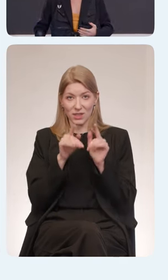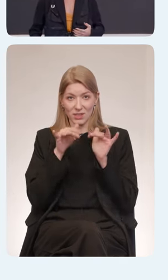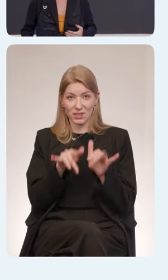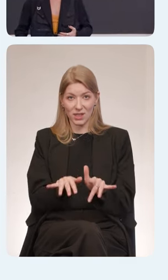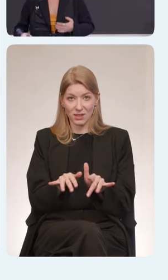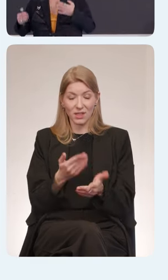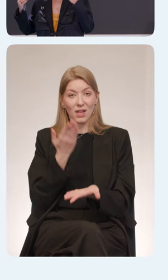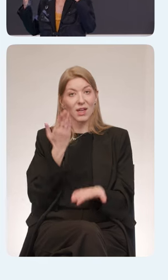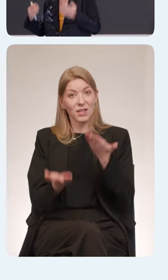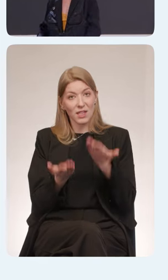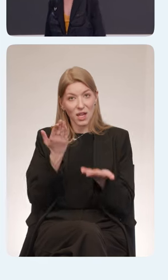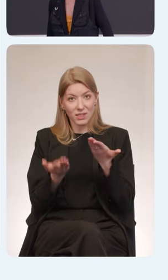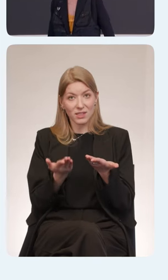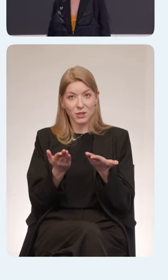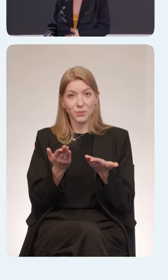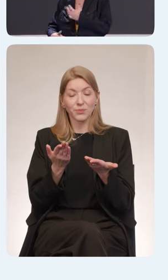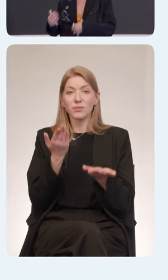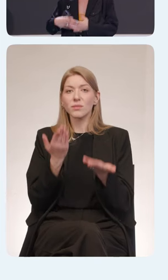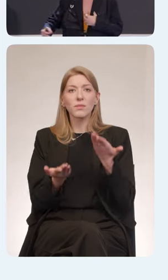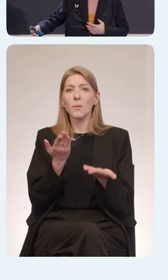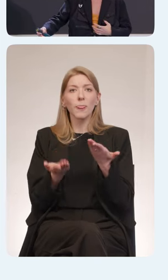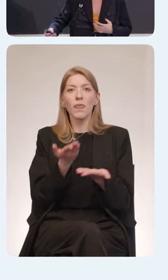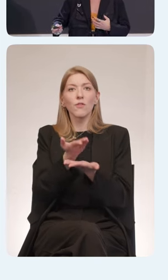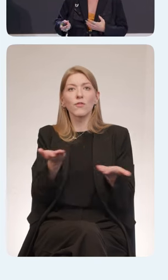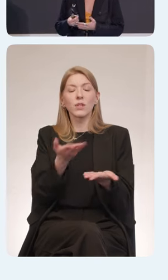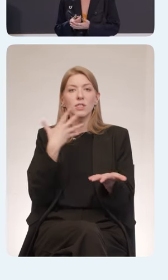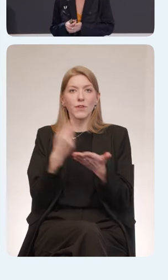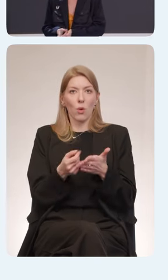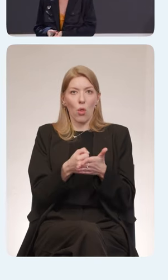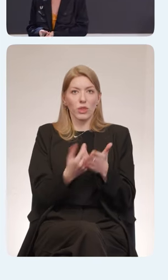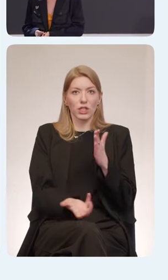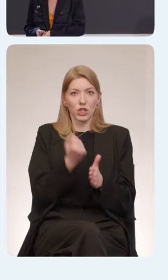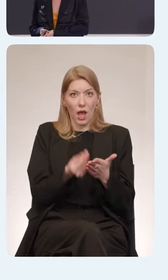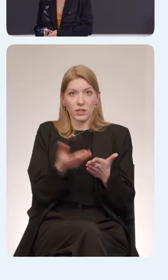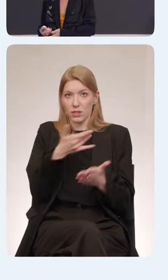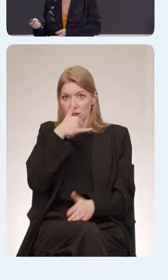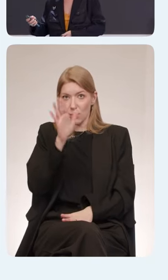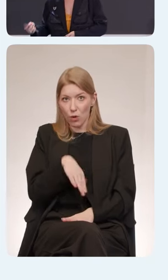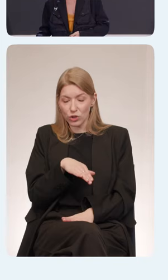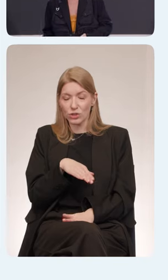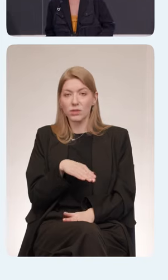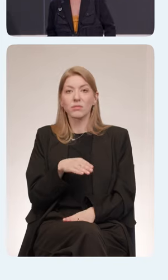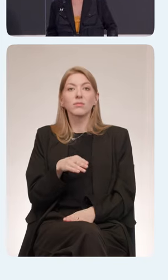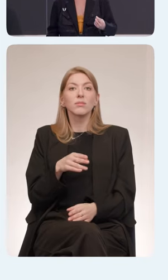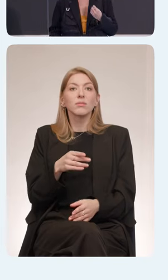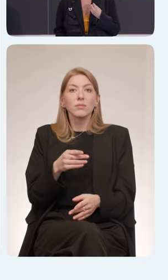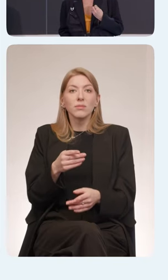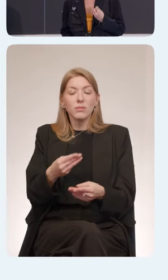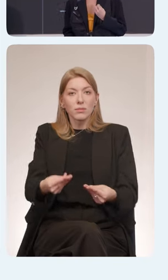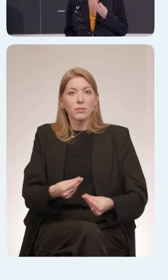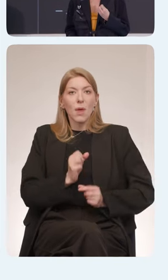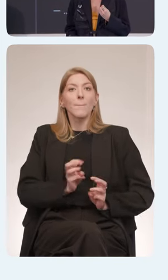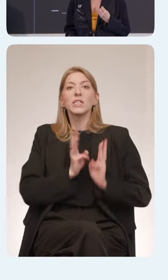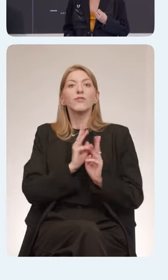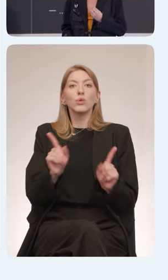вы сдулись, если вы не можете оценить свои достижения, вам будет сложно. Поэтому поймите, что вас мотивирует. Что лично для